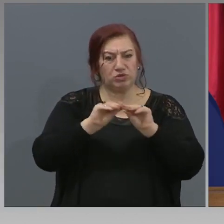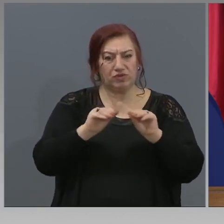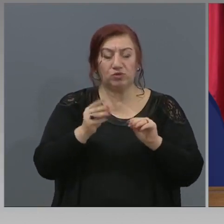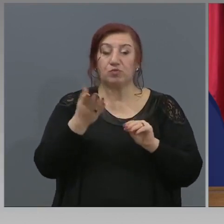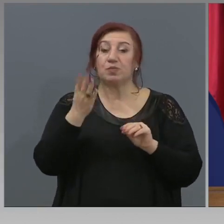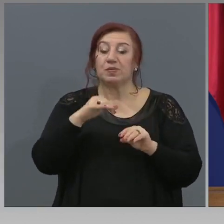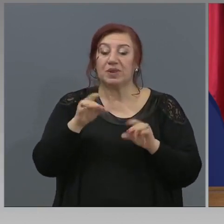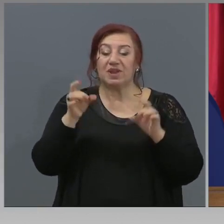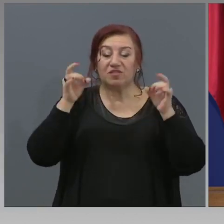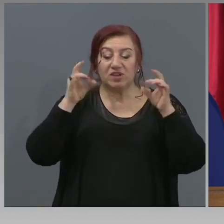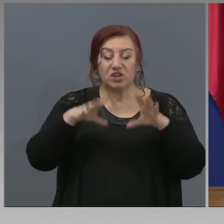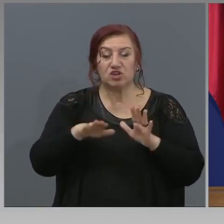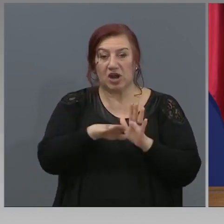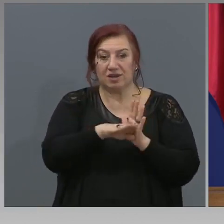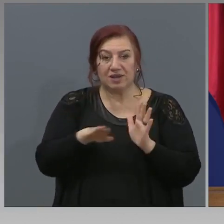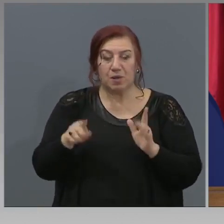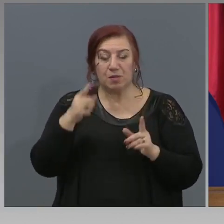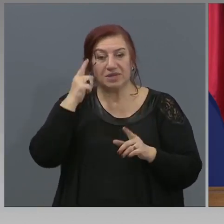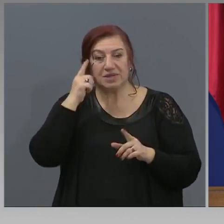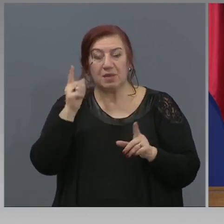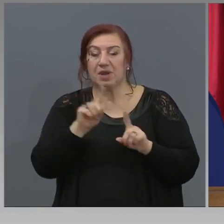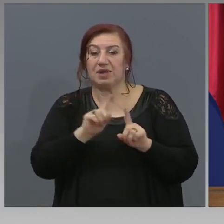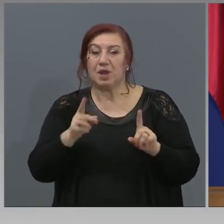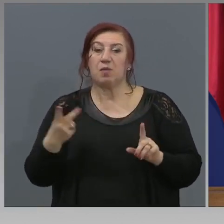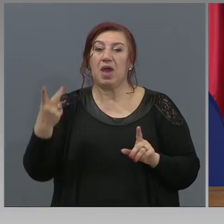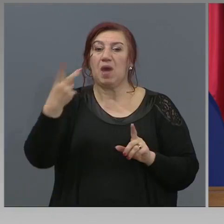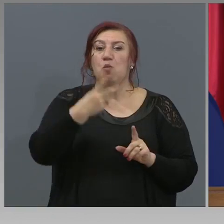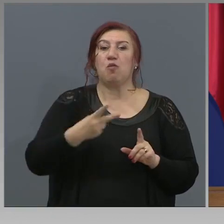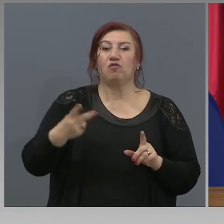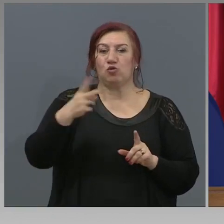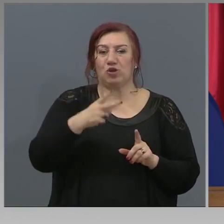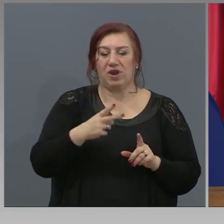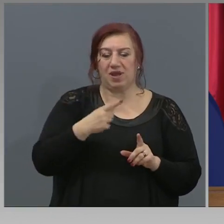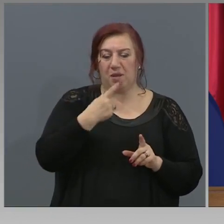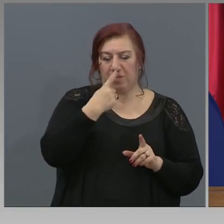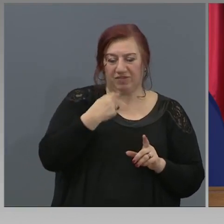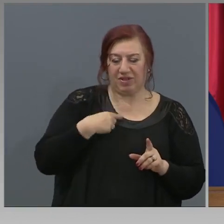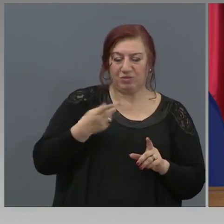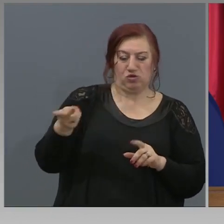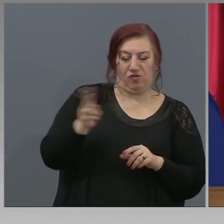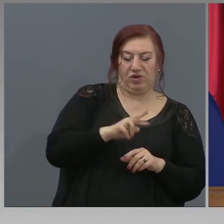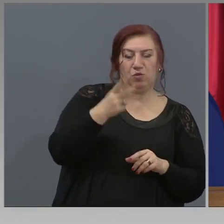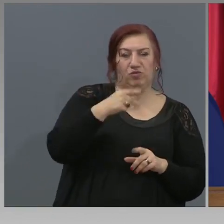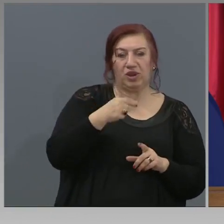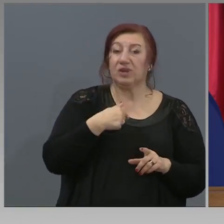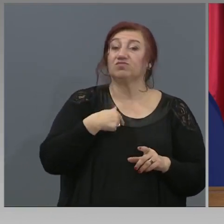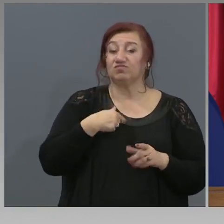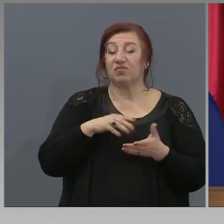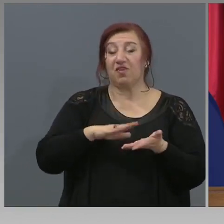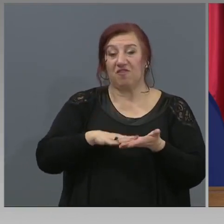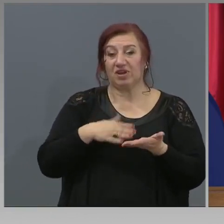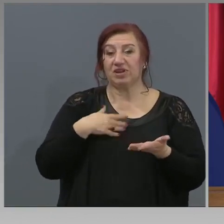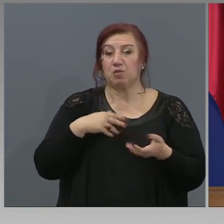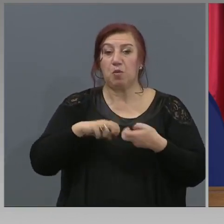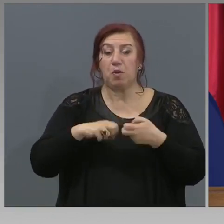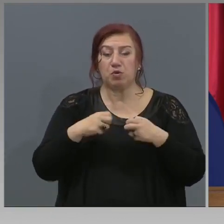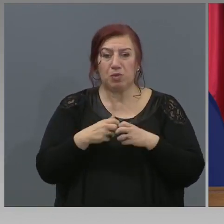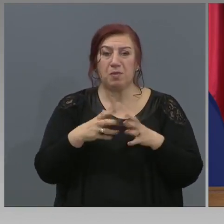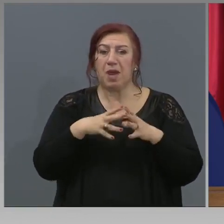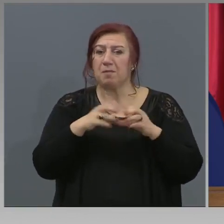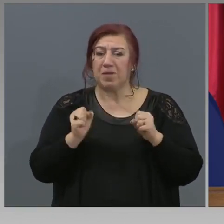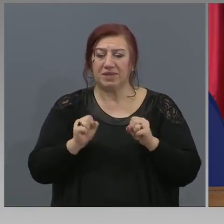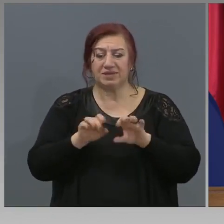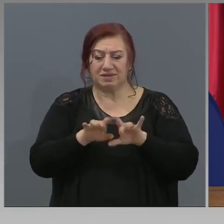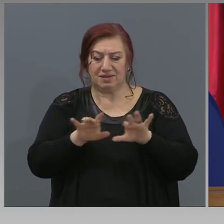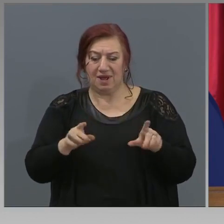повече в начален етап, когато знаете, че нямаме повтаряне на класа, факт е, че ние имаме проблем и без да сме в електронна среда,